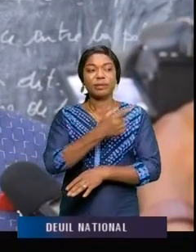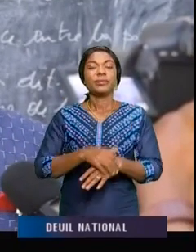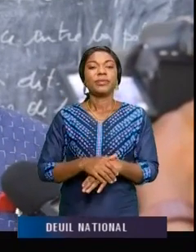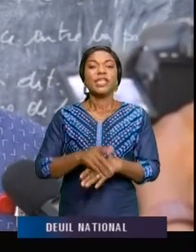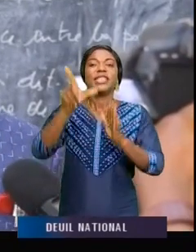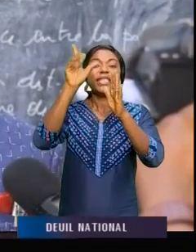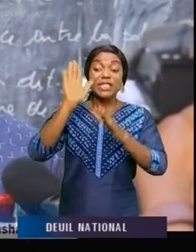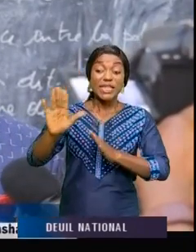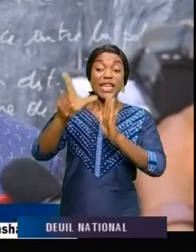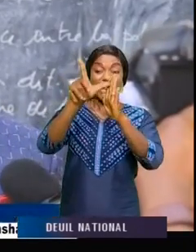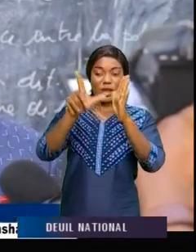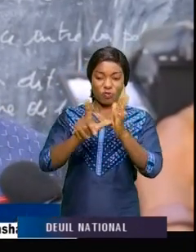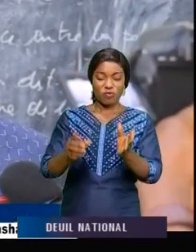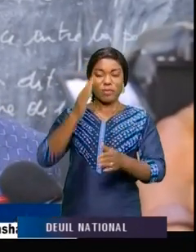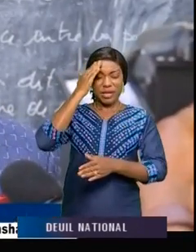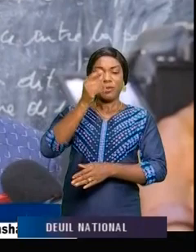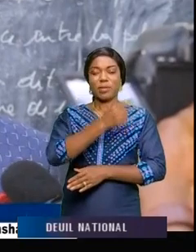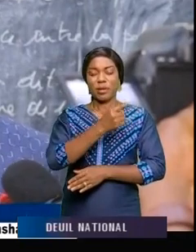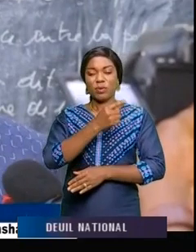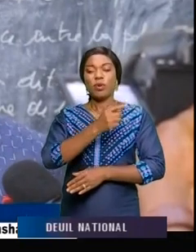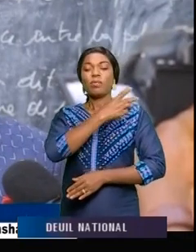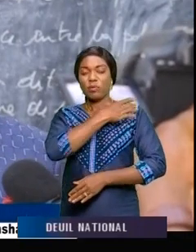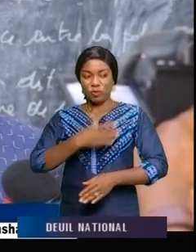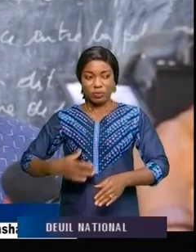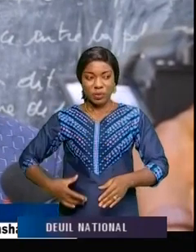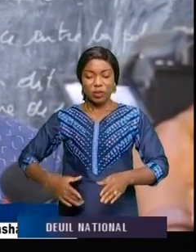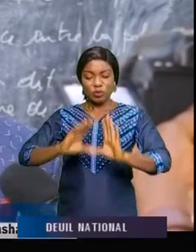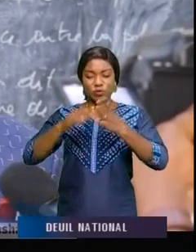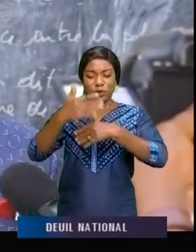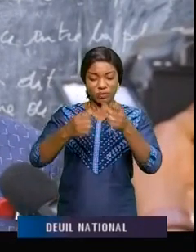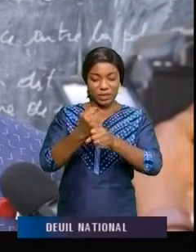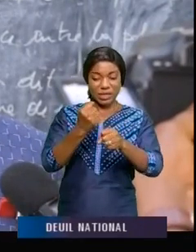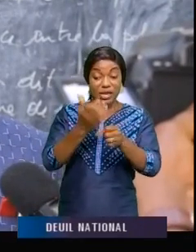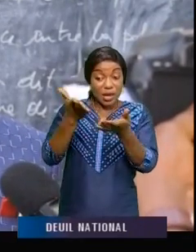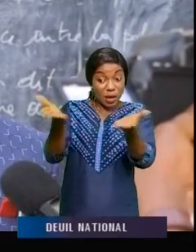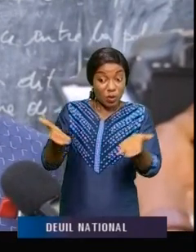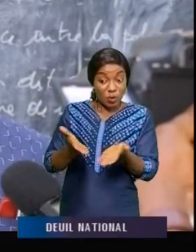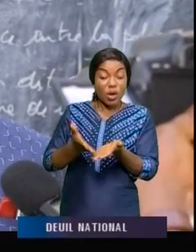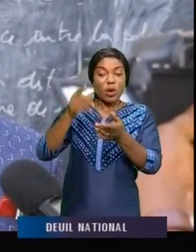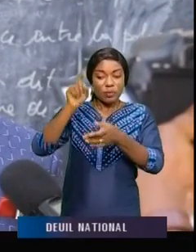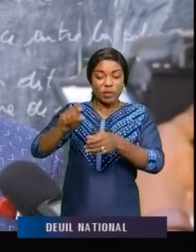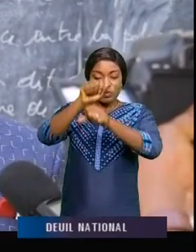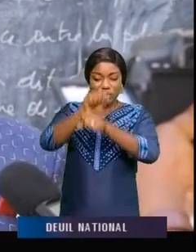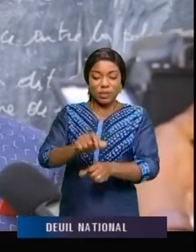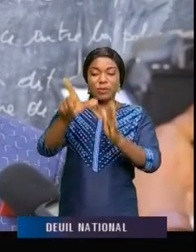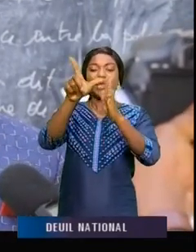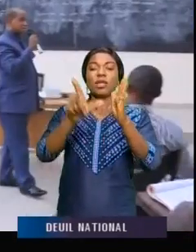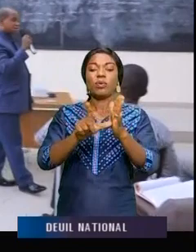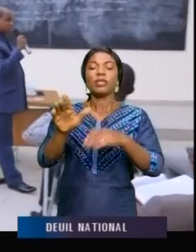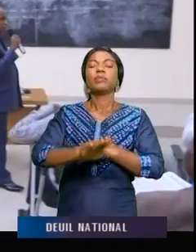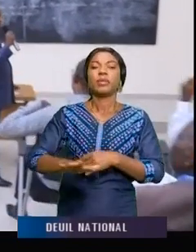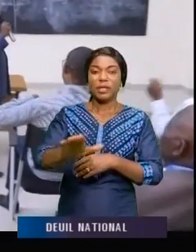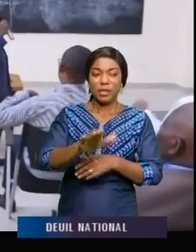'est la loi qui les a reconnus comme telles et que ce qu'ils sont en train de faire ici ne font qu'obéir à la loi du pays.